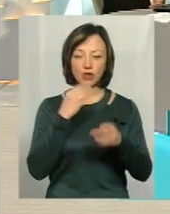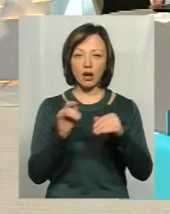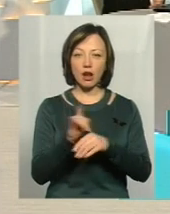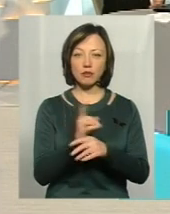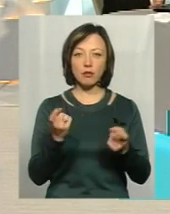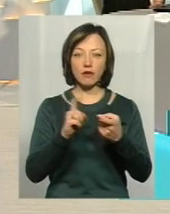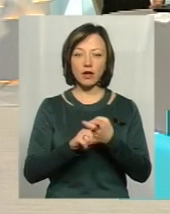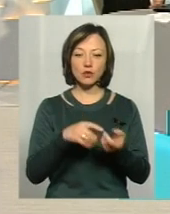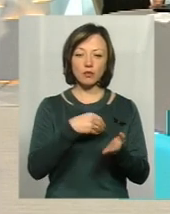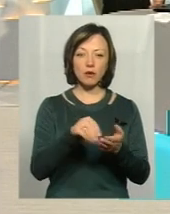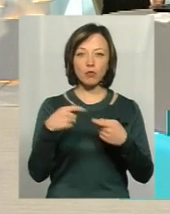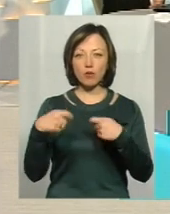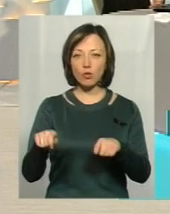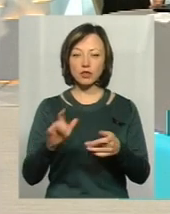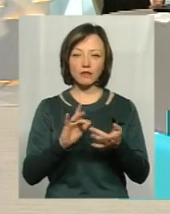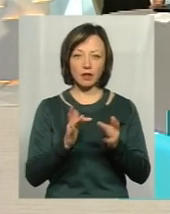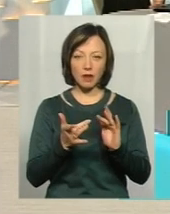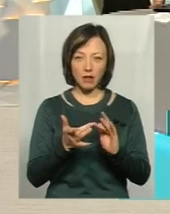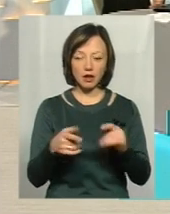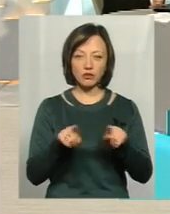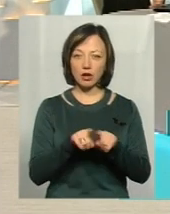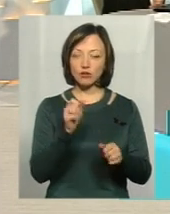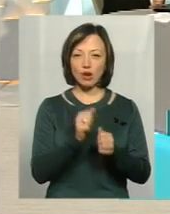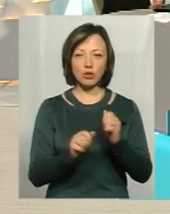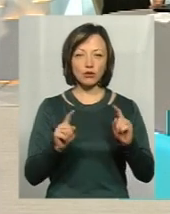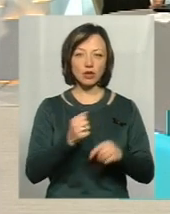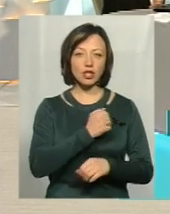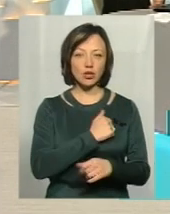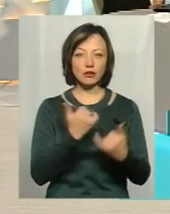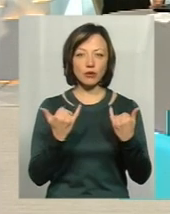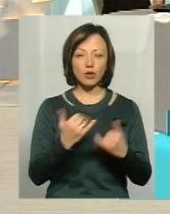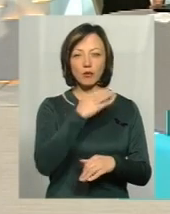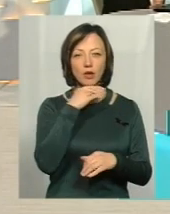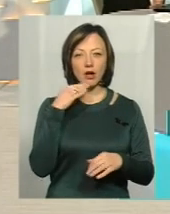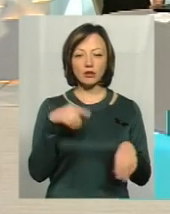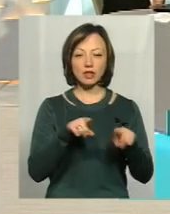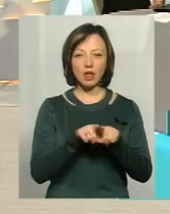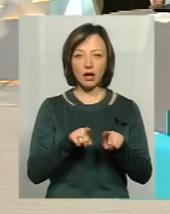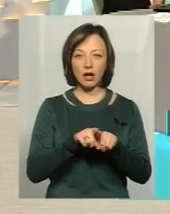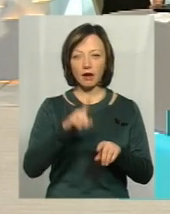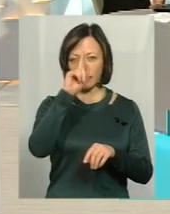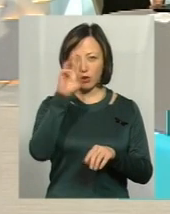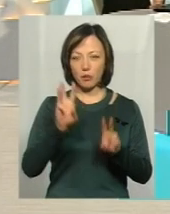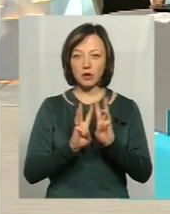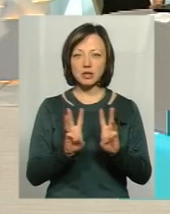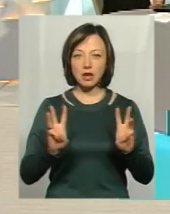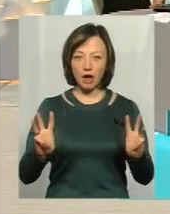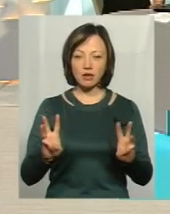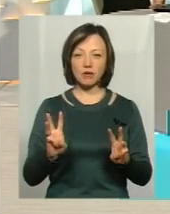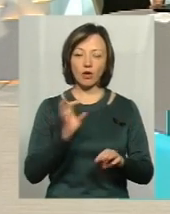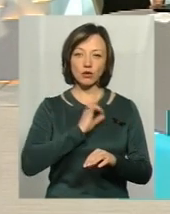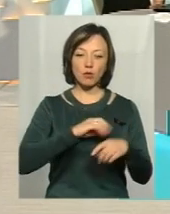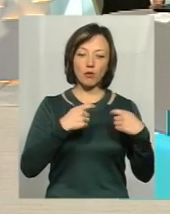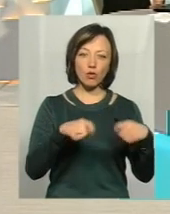пов'язані з купівлею і продажу в інтернеті. Теж дуже часто, на жаль, сьогодні і багато таких відомих сайтів, якими ми користуємося для